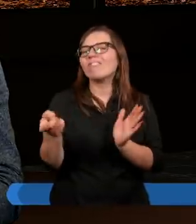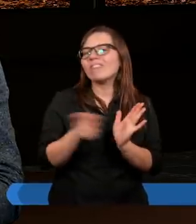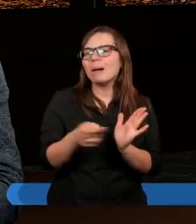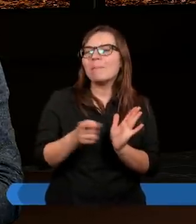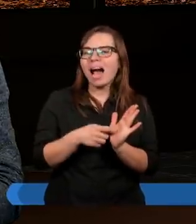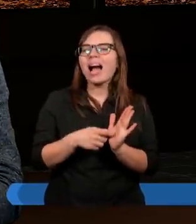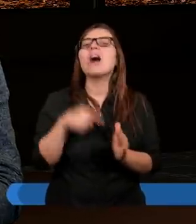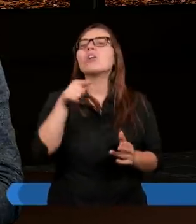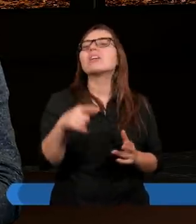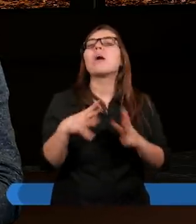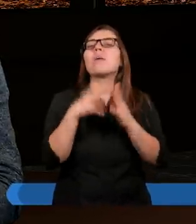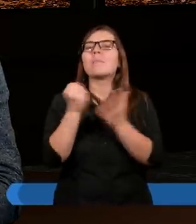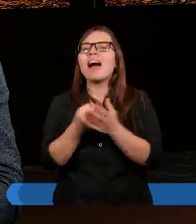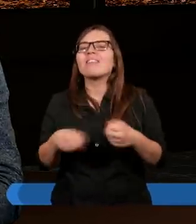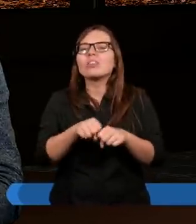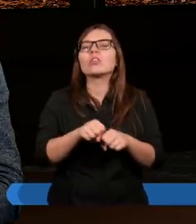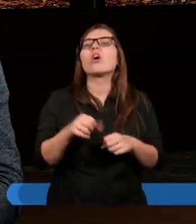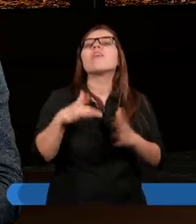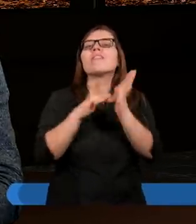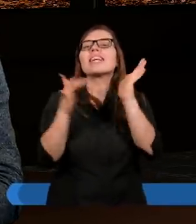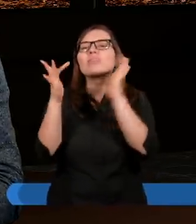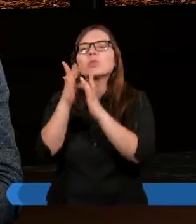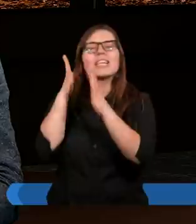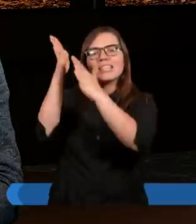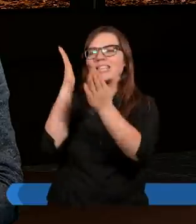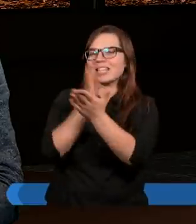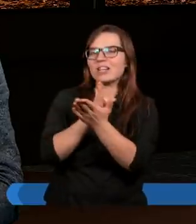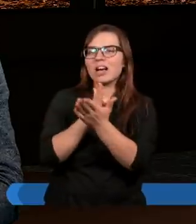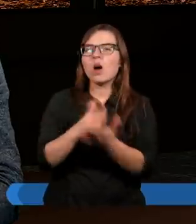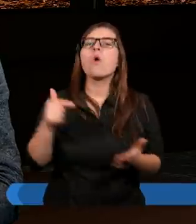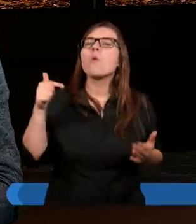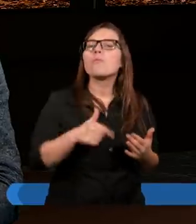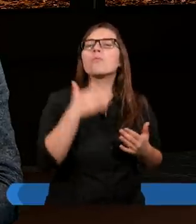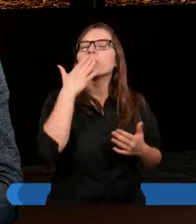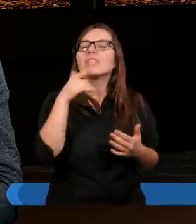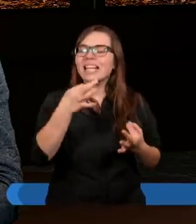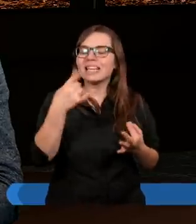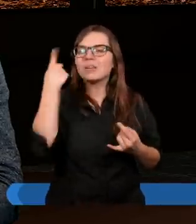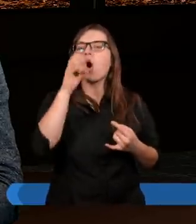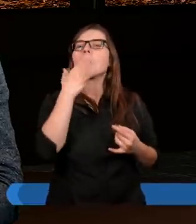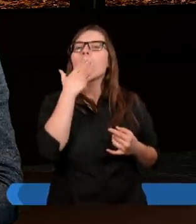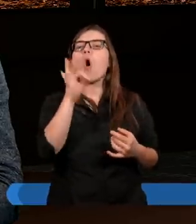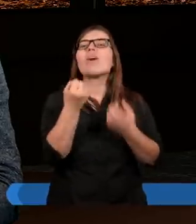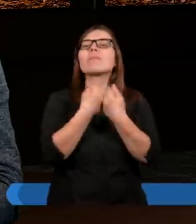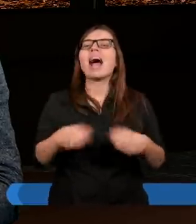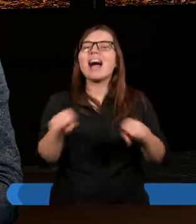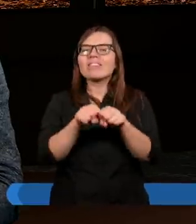I ta Boża sprawiedliwość okazała się w osobie Jezusa Chrystusa, ale teraz mówimy o sprawiedliwości Chrystusa. To było Jego